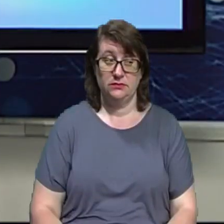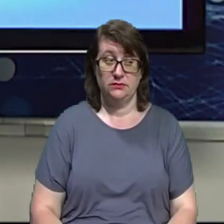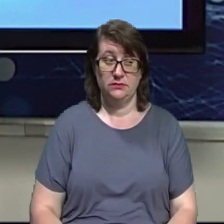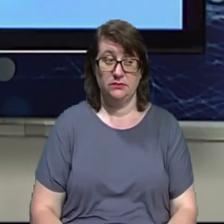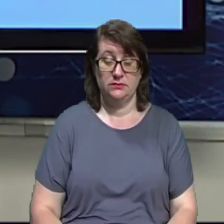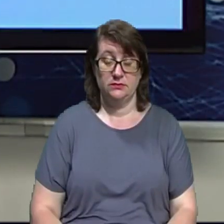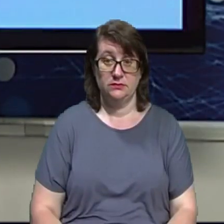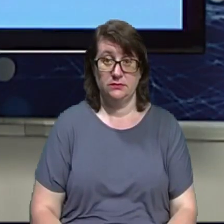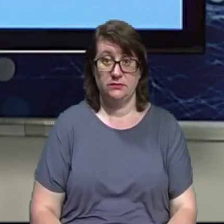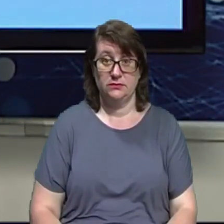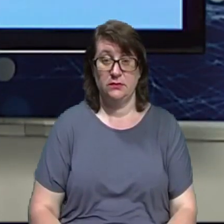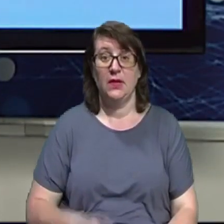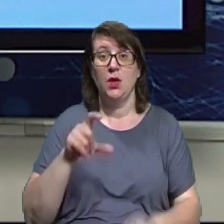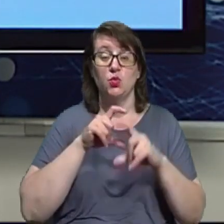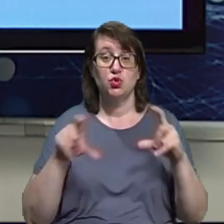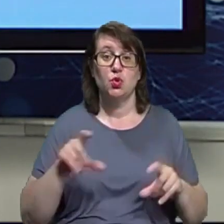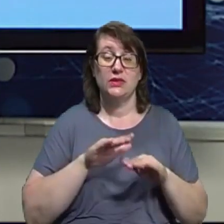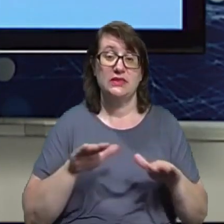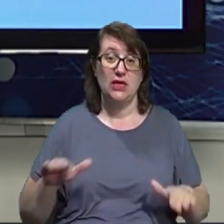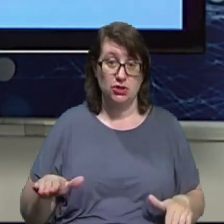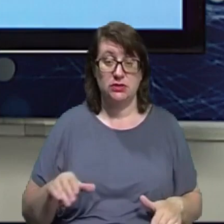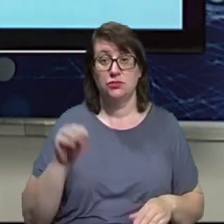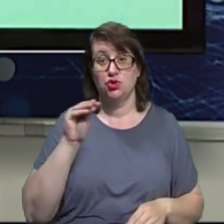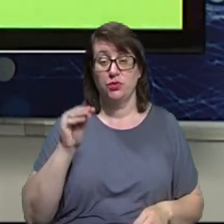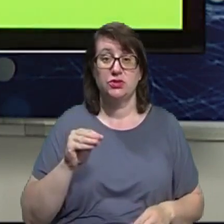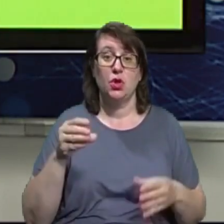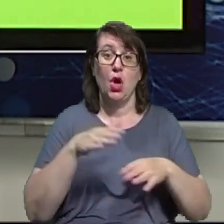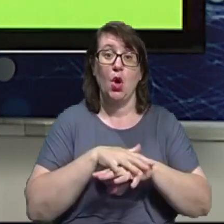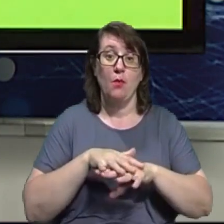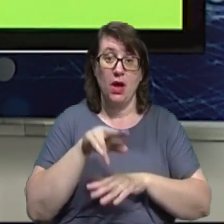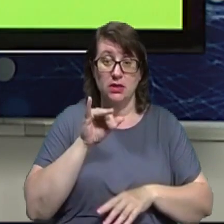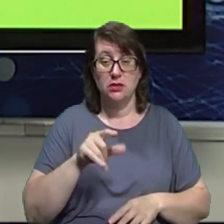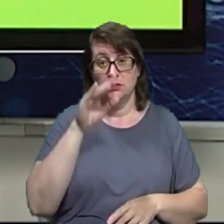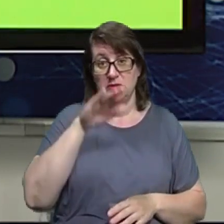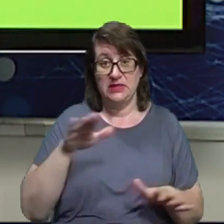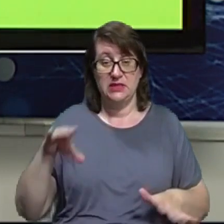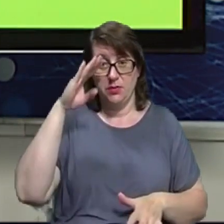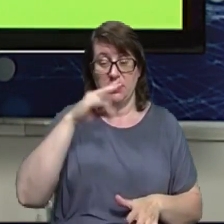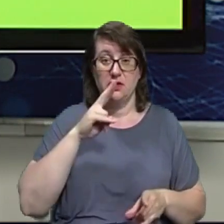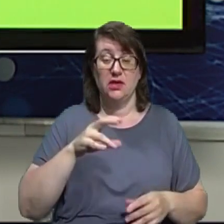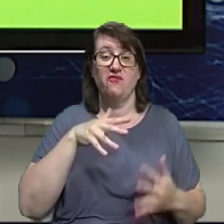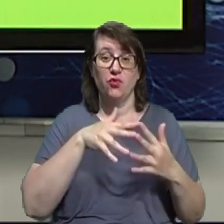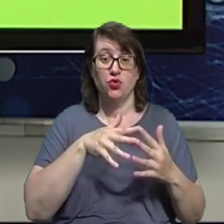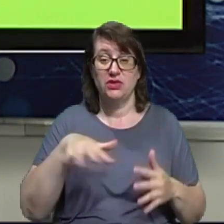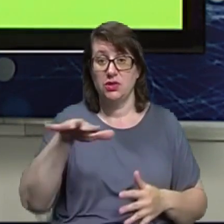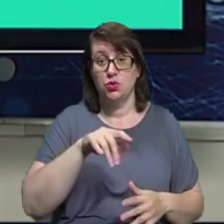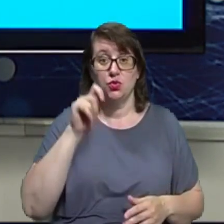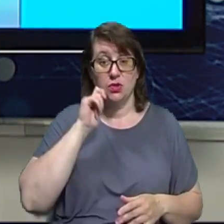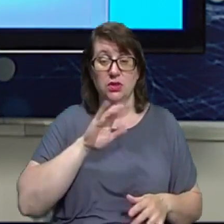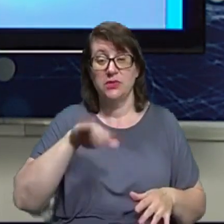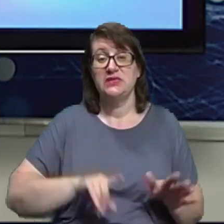У школах та дитячих садках Житомирської громади діти, батьки яких воюють на території України після початку